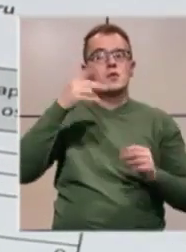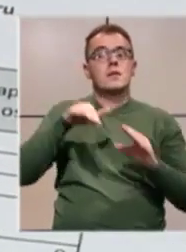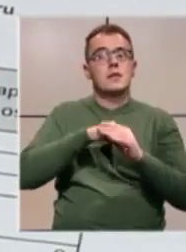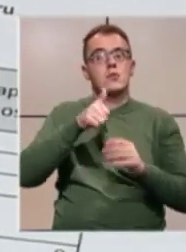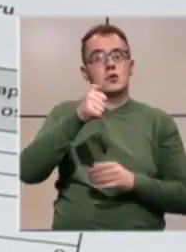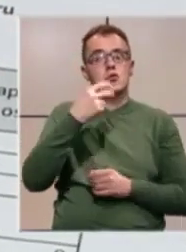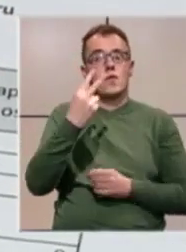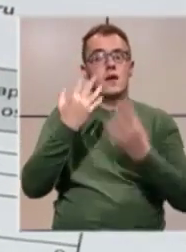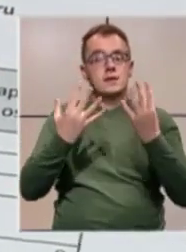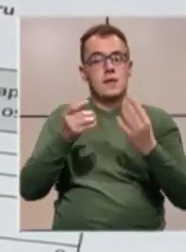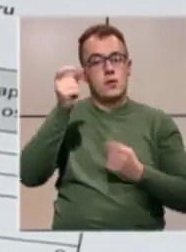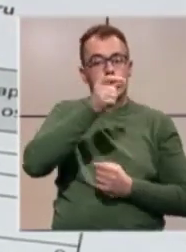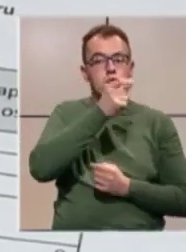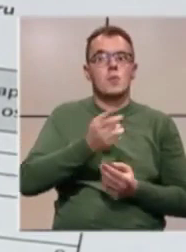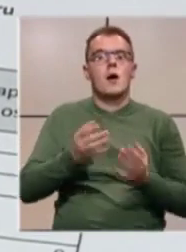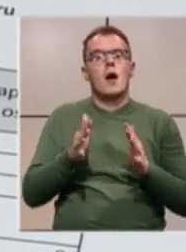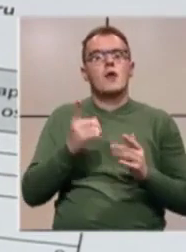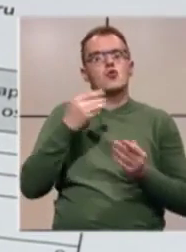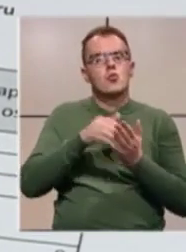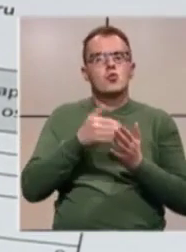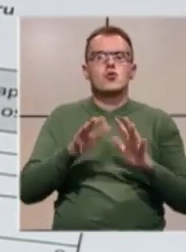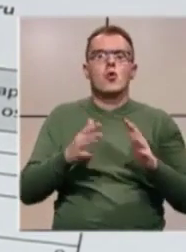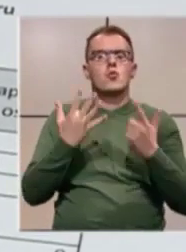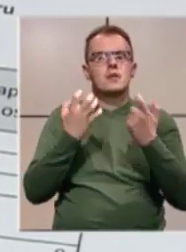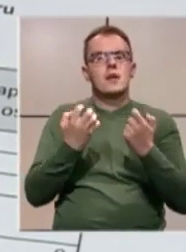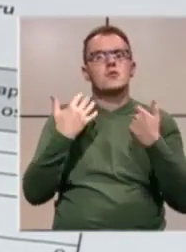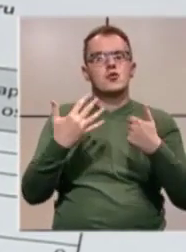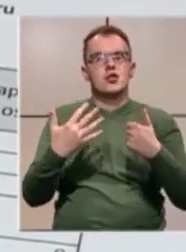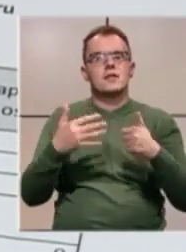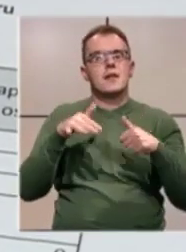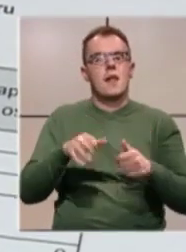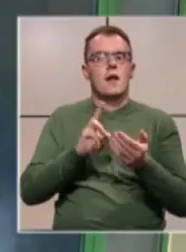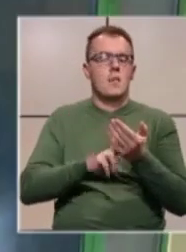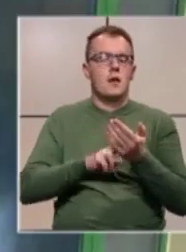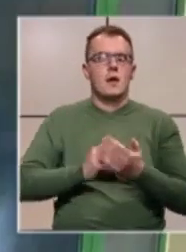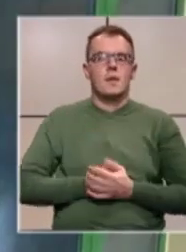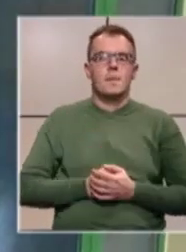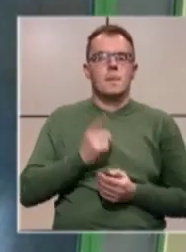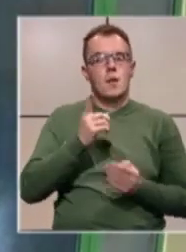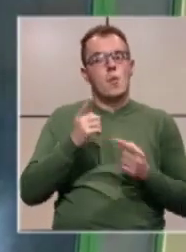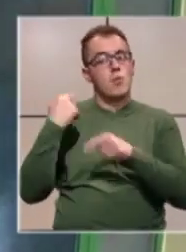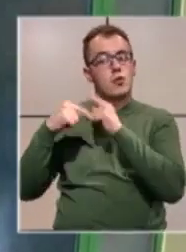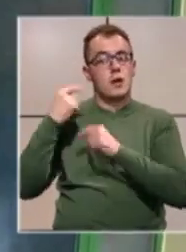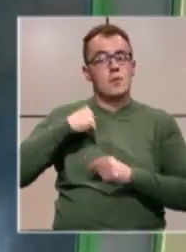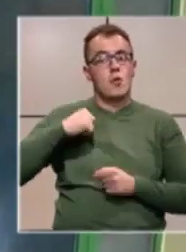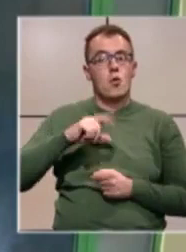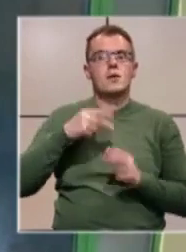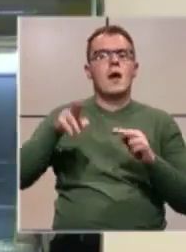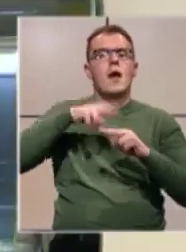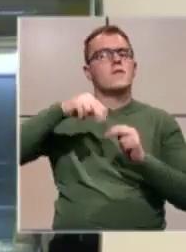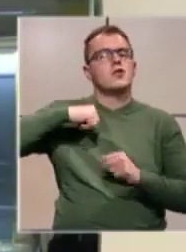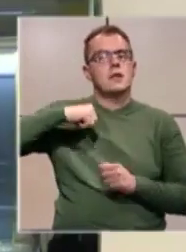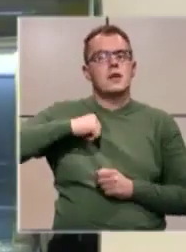129 osoba na što je utrošeno gotovo 760.000 maraka. U proteklim godinama najveća